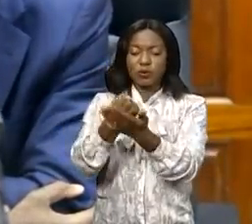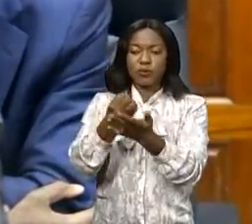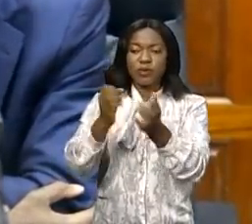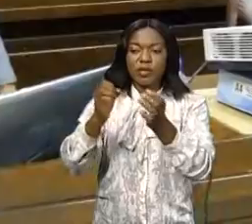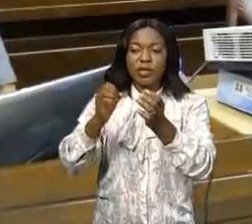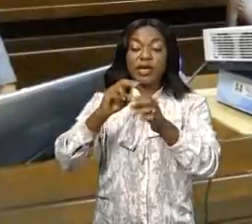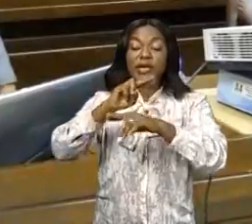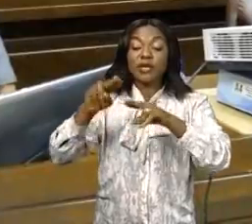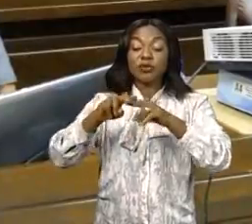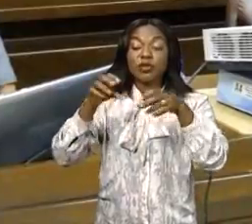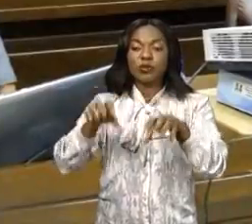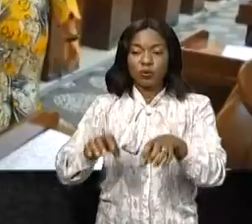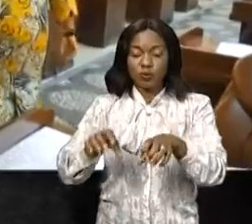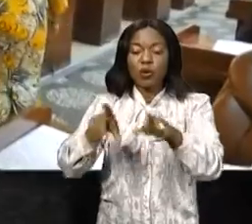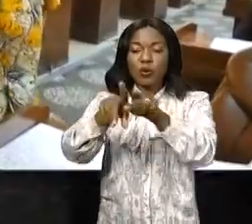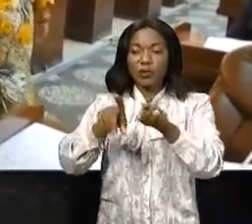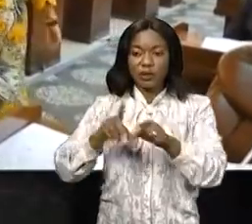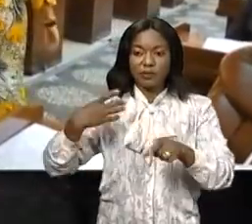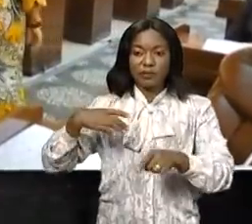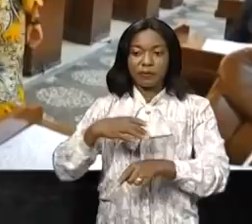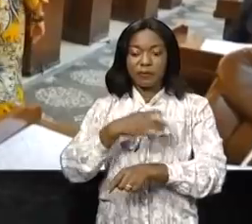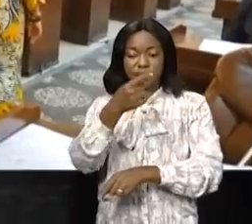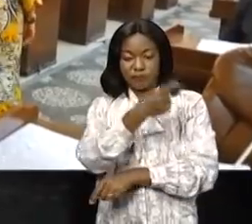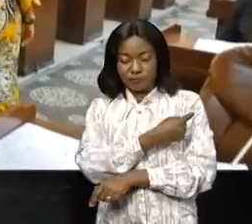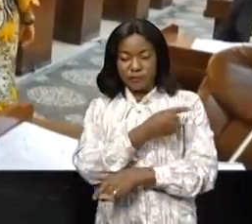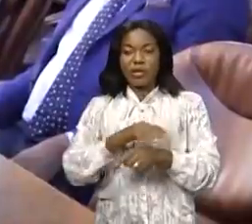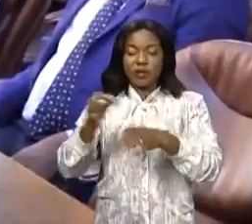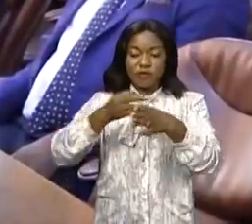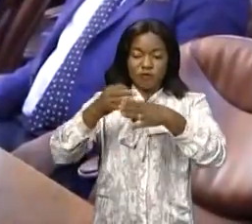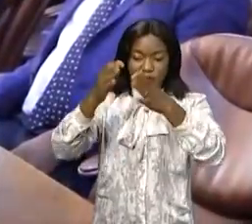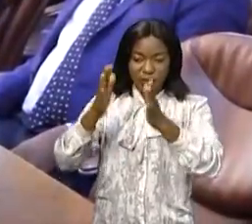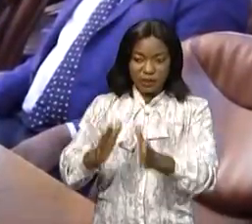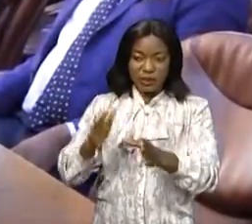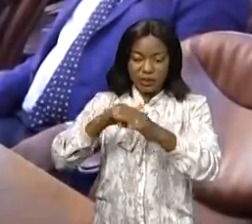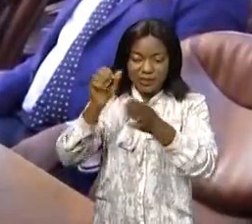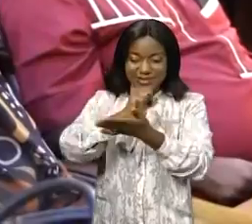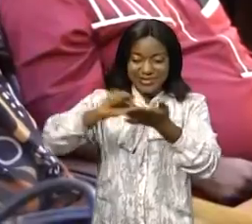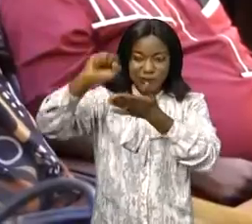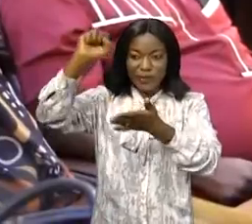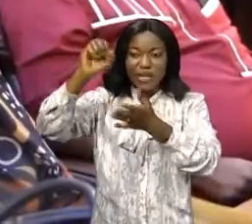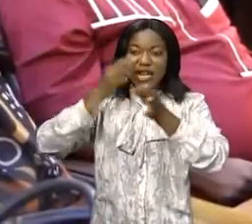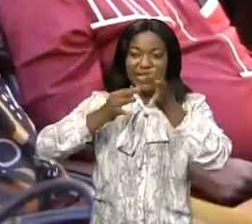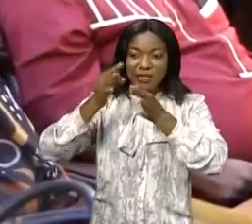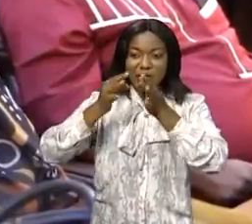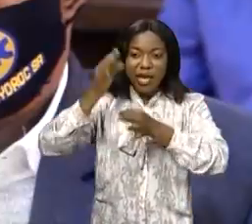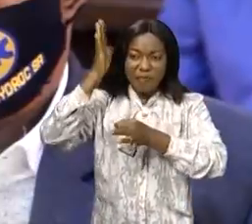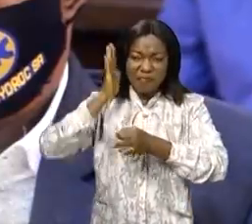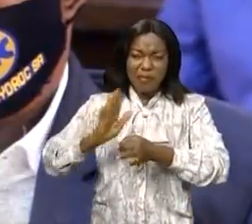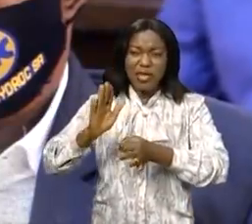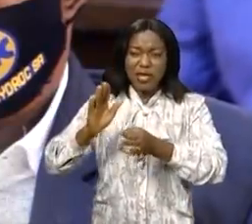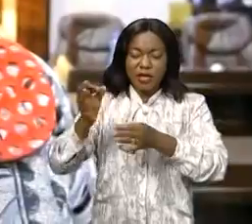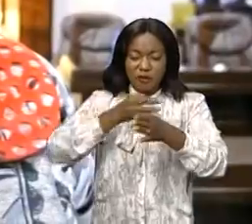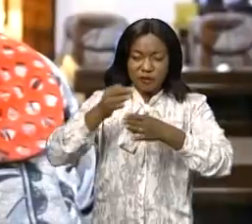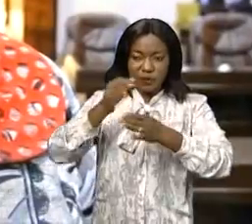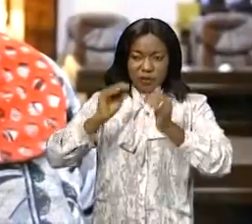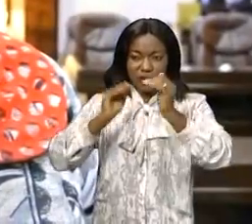relancée. Pour sa part, Mamaya Aimé Pemba, formatrice de ces séminaires, explique les biens fondés de ces mises